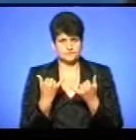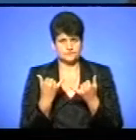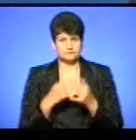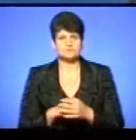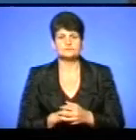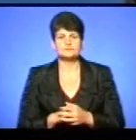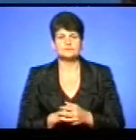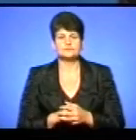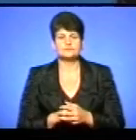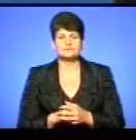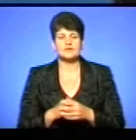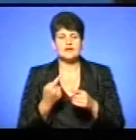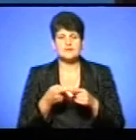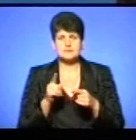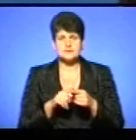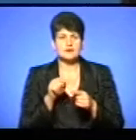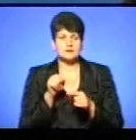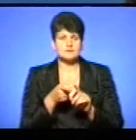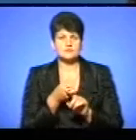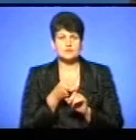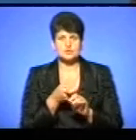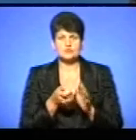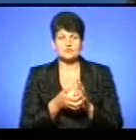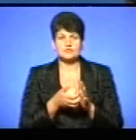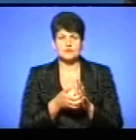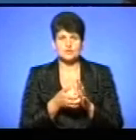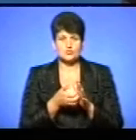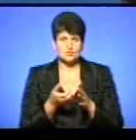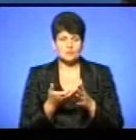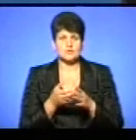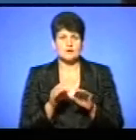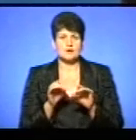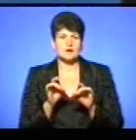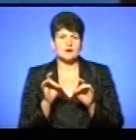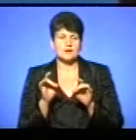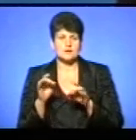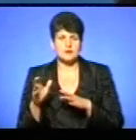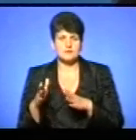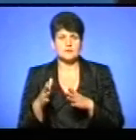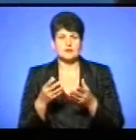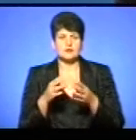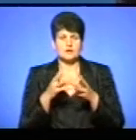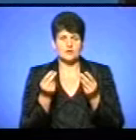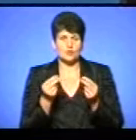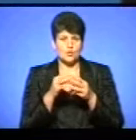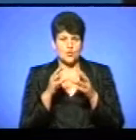Ця проблема є через відсутність адекватних нормативів та формулка зрахунок цих обсягів.